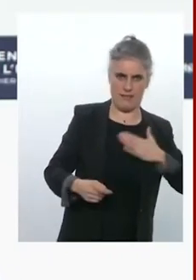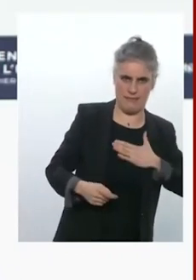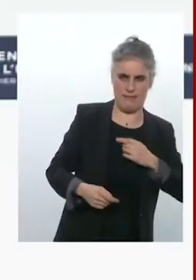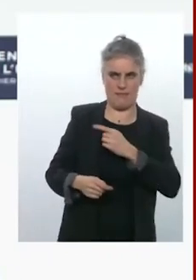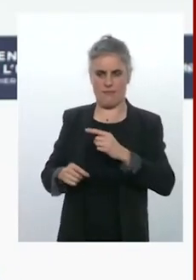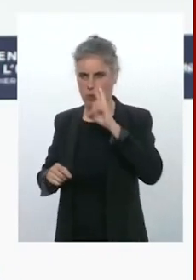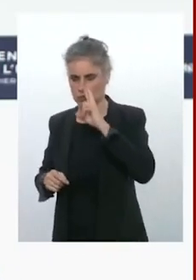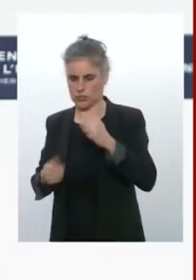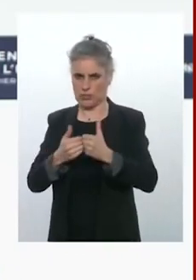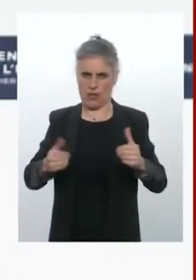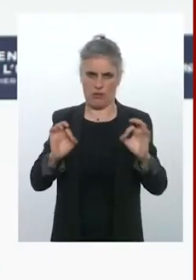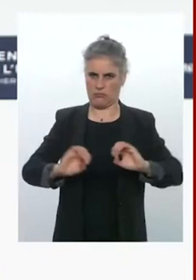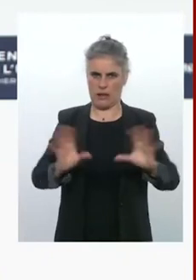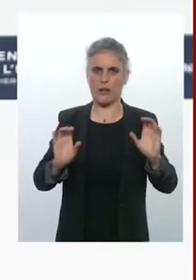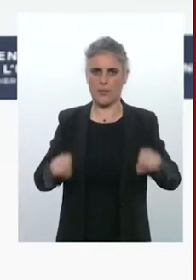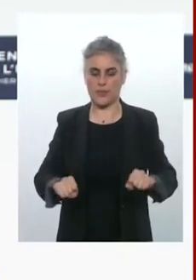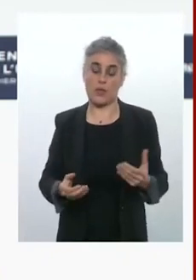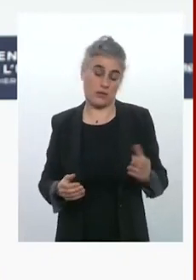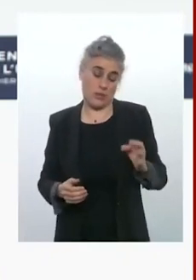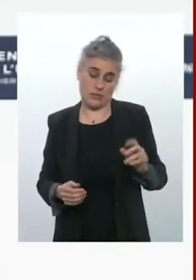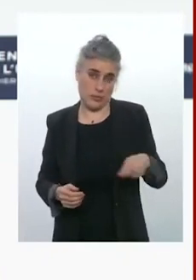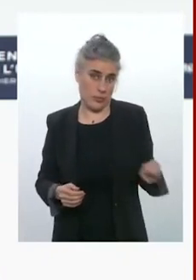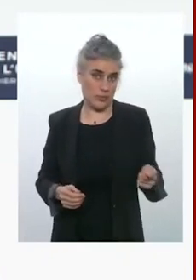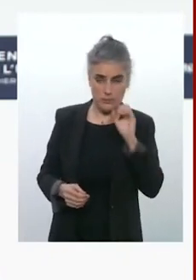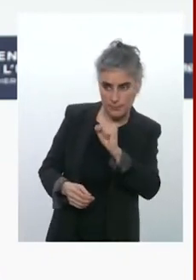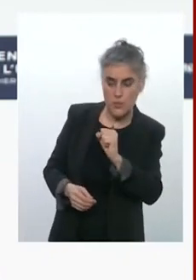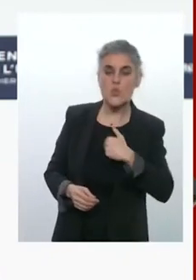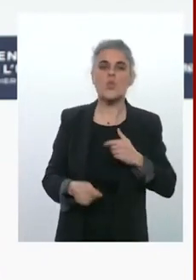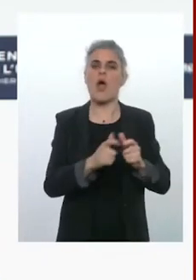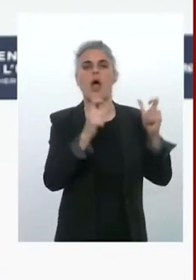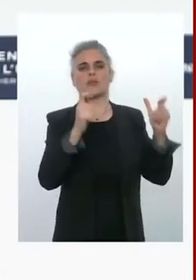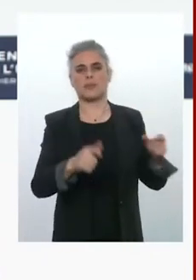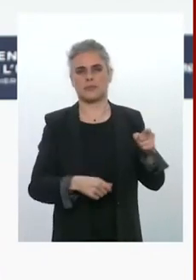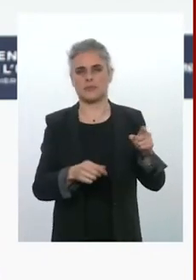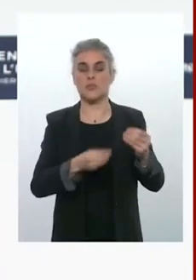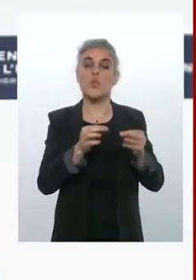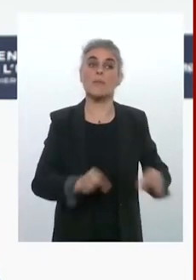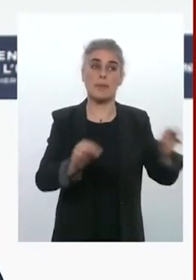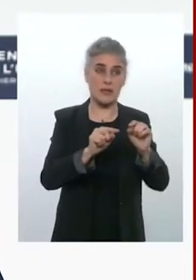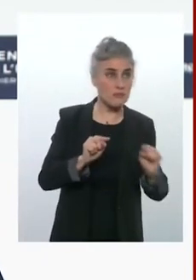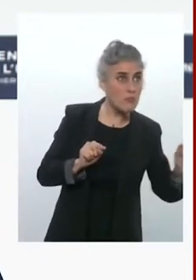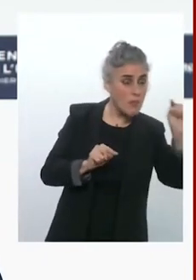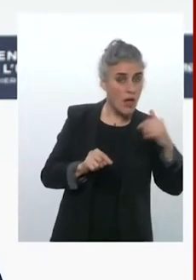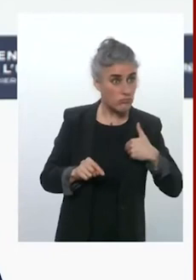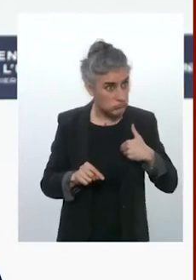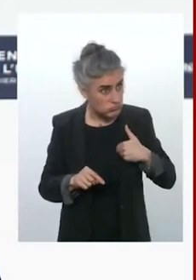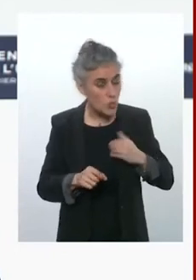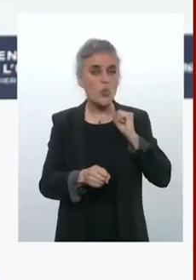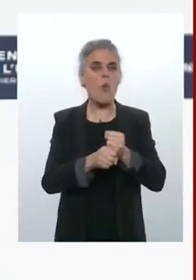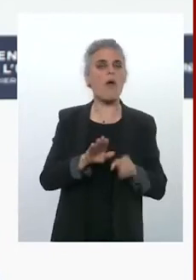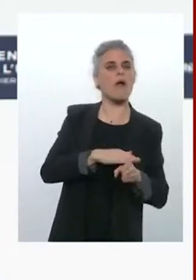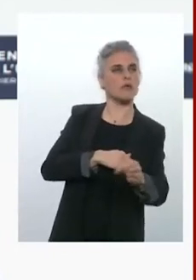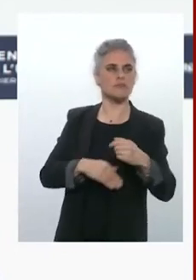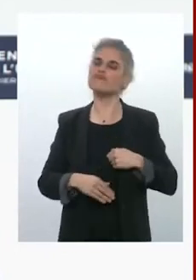à sanctionner davantage les compagnies et les pays qui facilitent ce contournement des sanctions. Il suffit de voir les